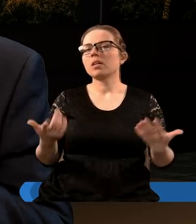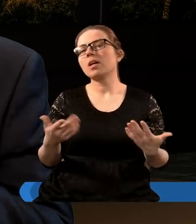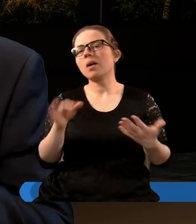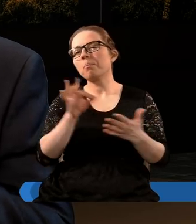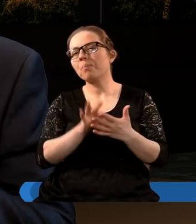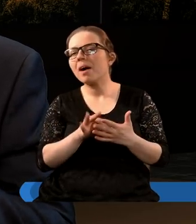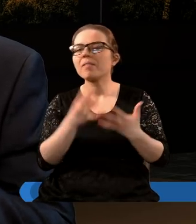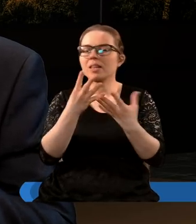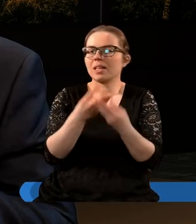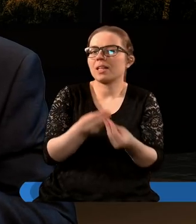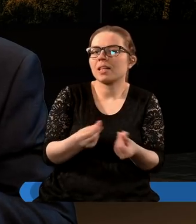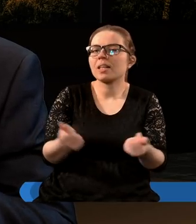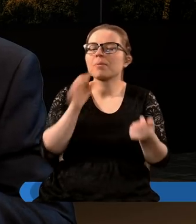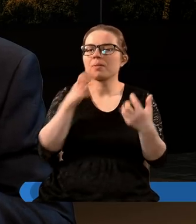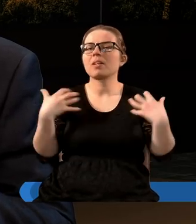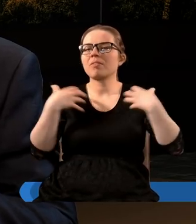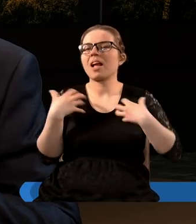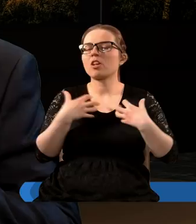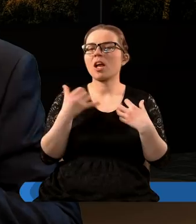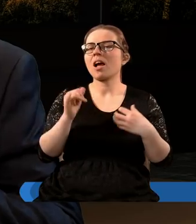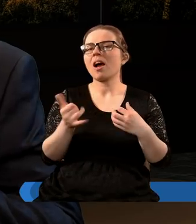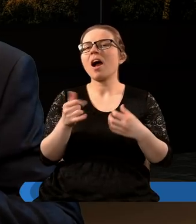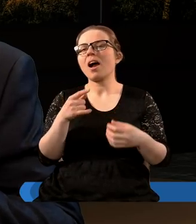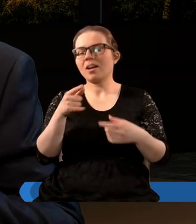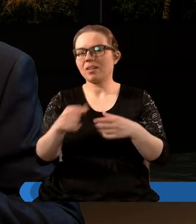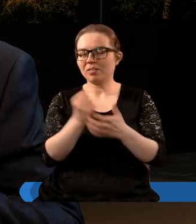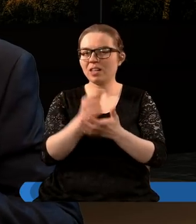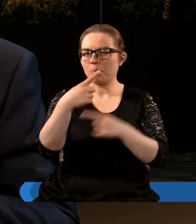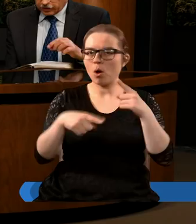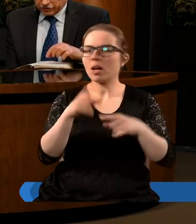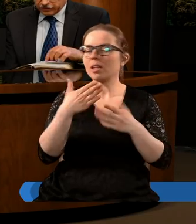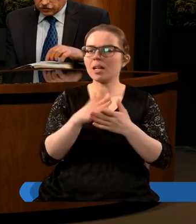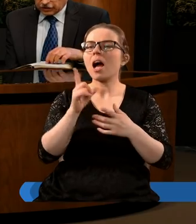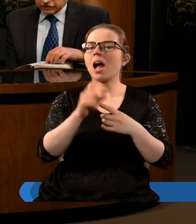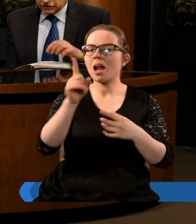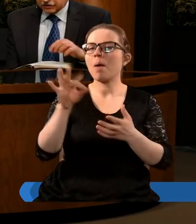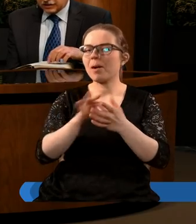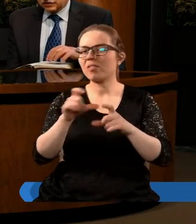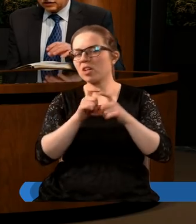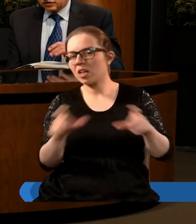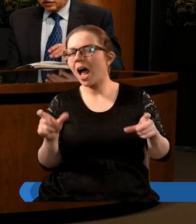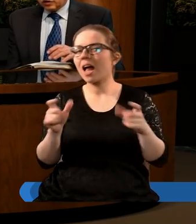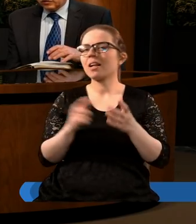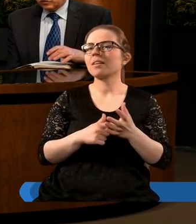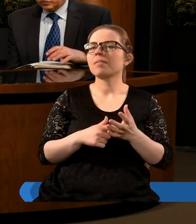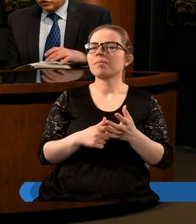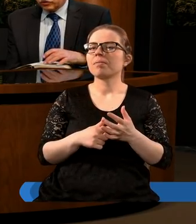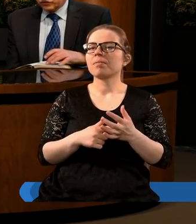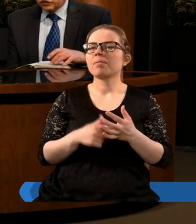dosłowne zniknięcie zwierzęcia tutaj jest jako siły politycznej, tylko na pewien czas znika ten